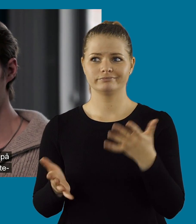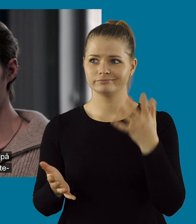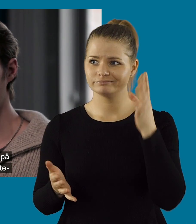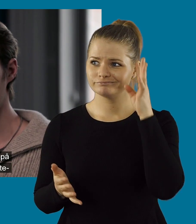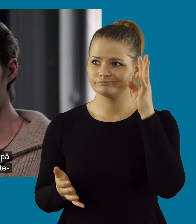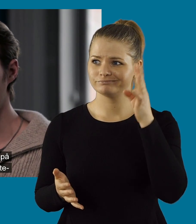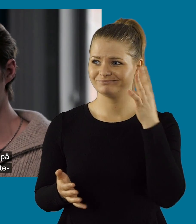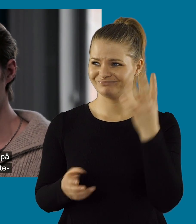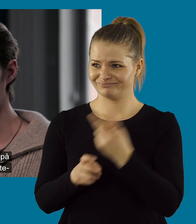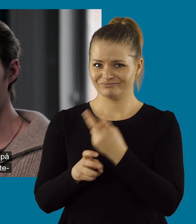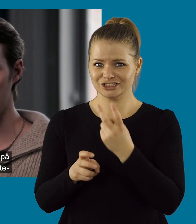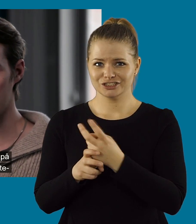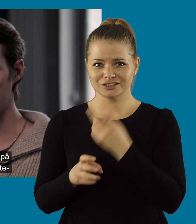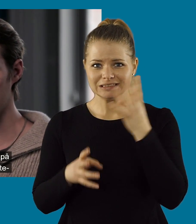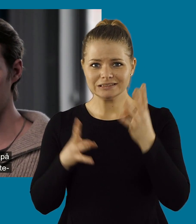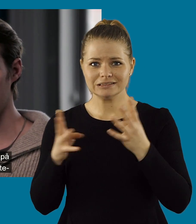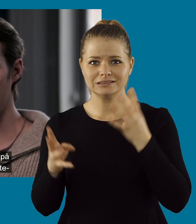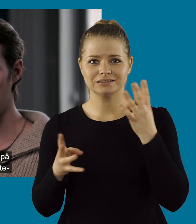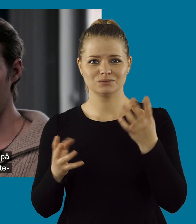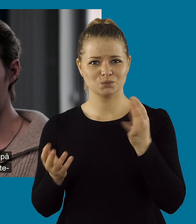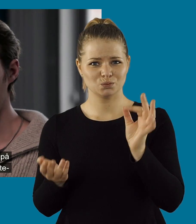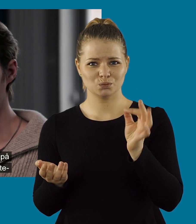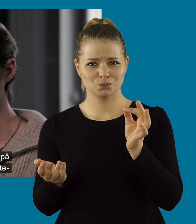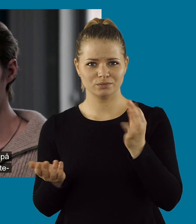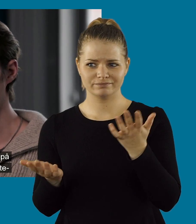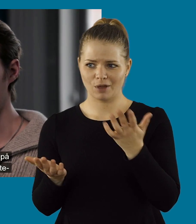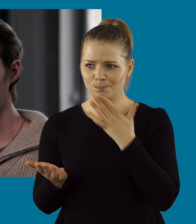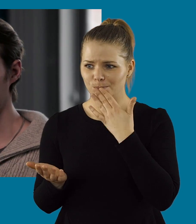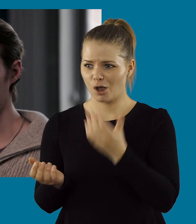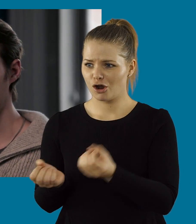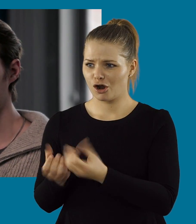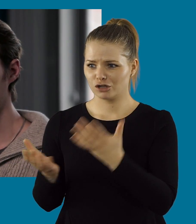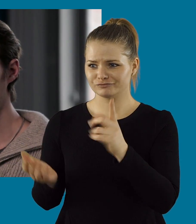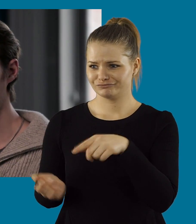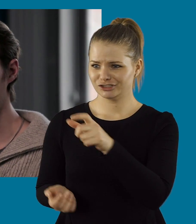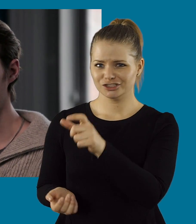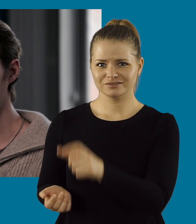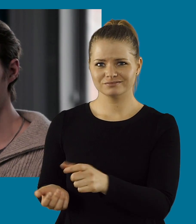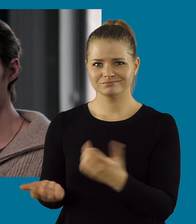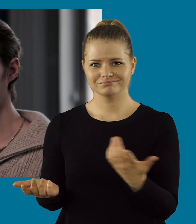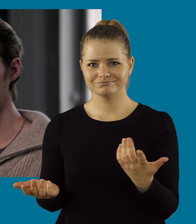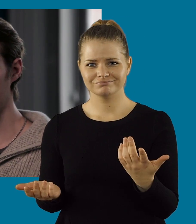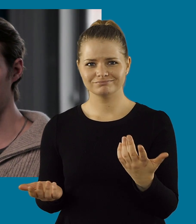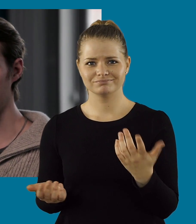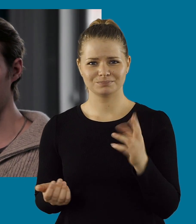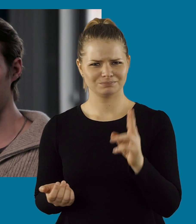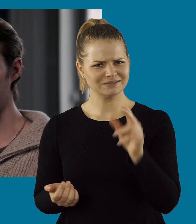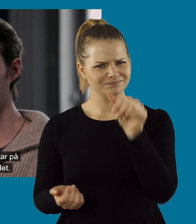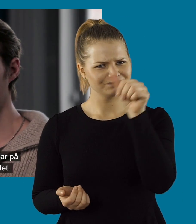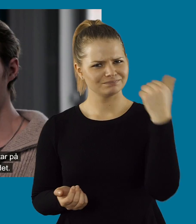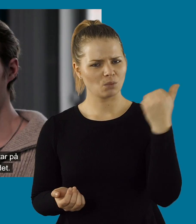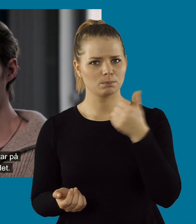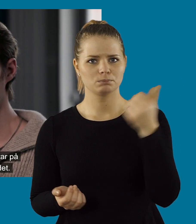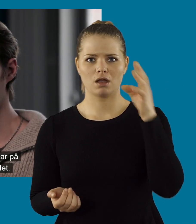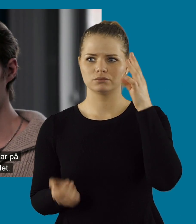ensam i en rum och försöker hitta på vad det är som är en bra lösning eller inte. Det är ju väldigt svårt. Och